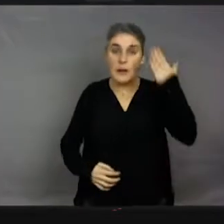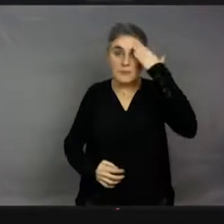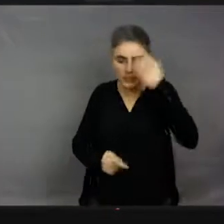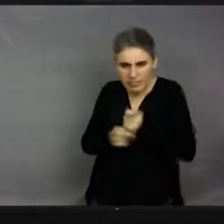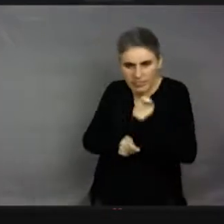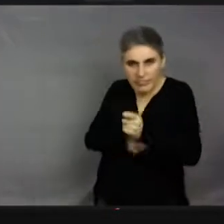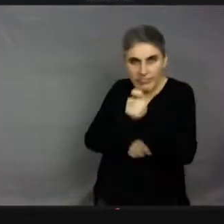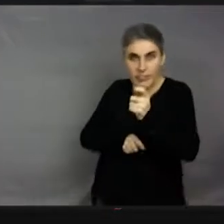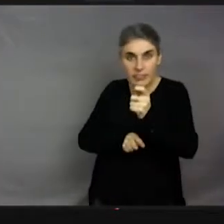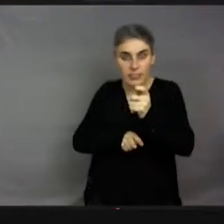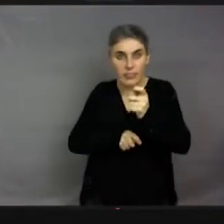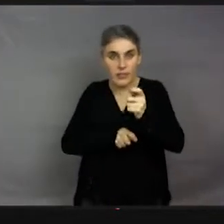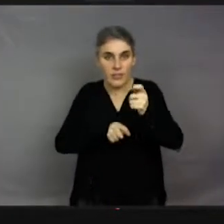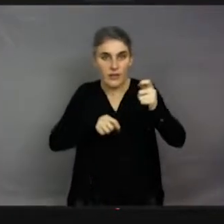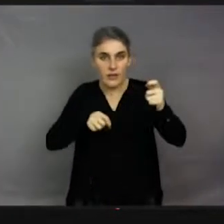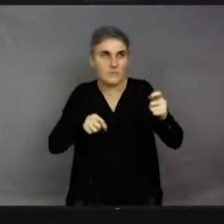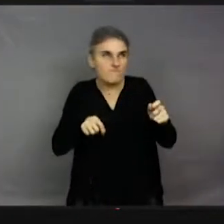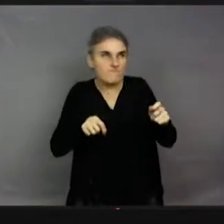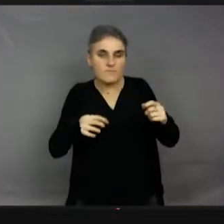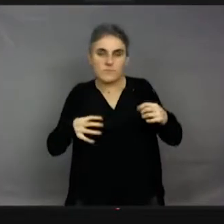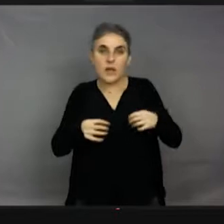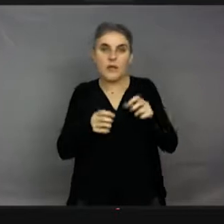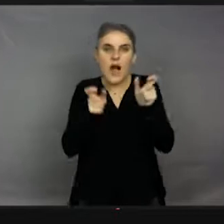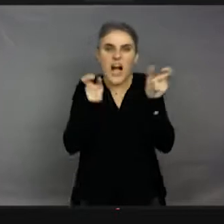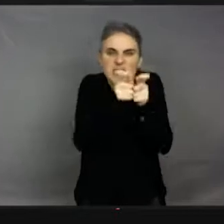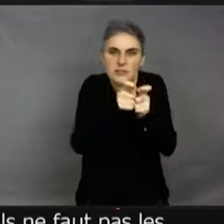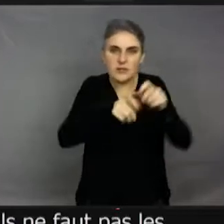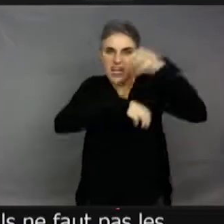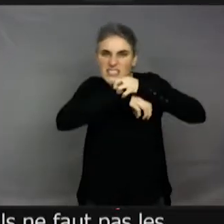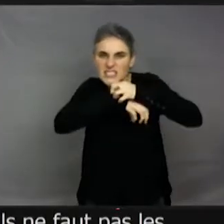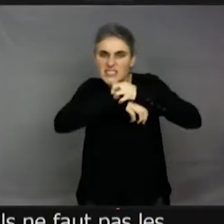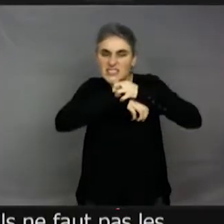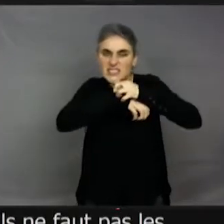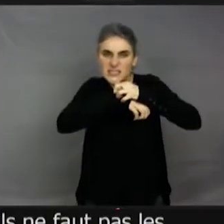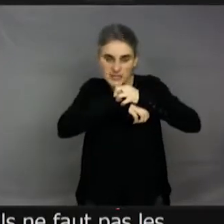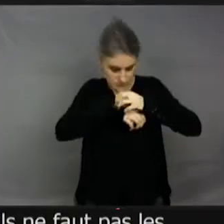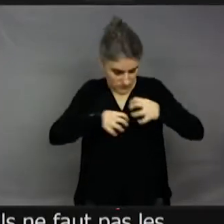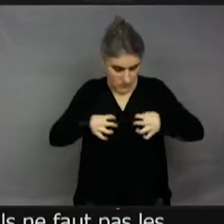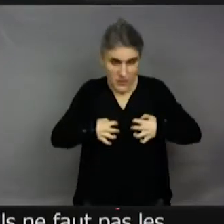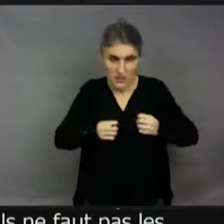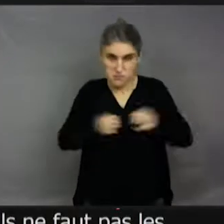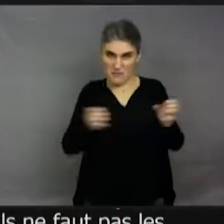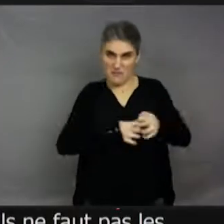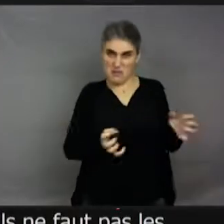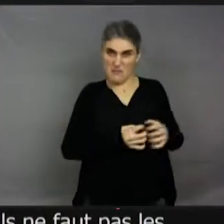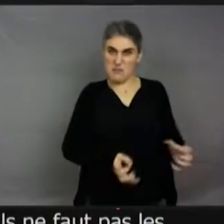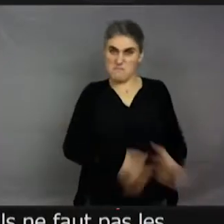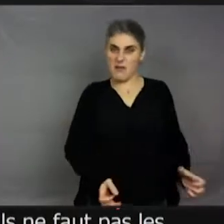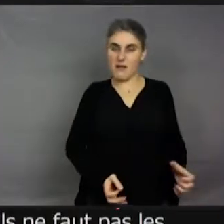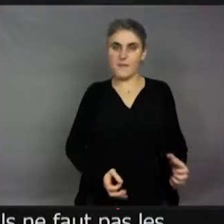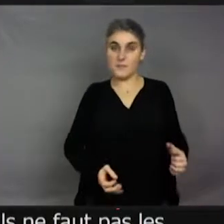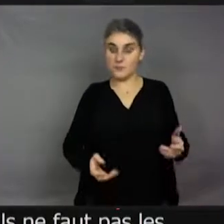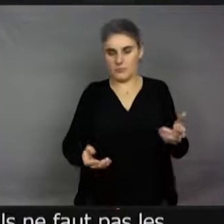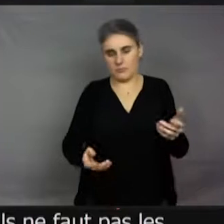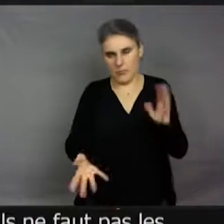les ennuyez trop et qu'elles se contractent trop en vous mordant, par exemple, ou en s'énervant vraiment trop fort, les glandes explosent. Et ça, toutes les personnes,